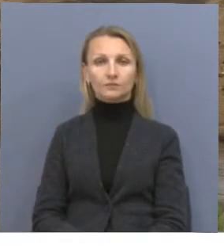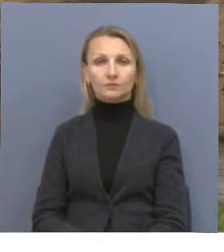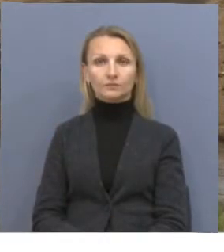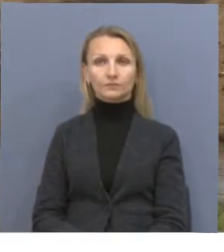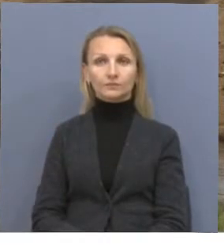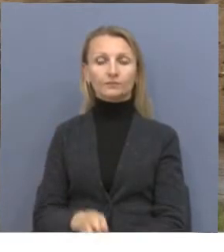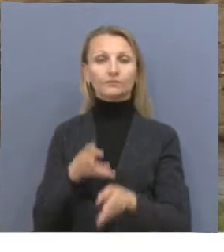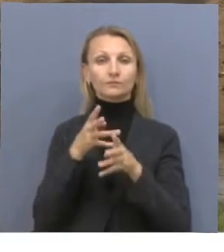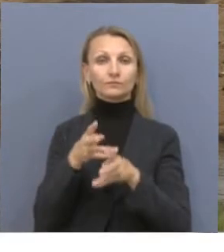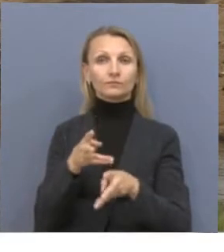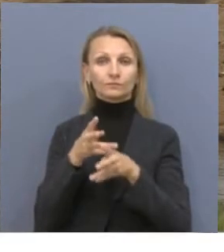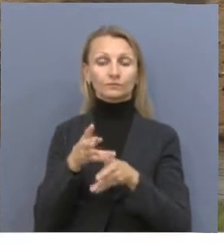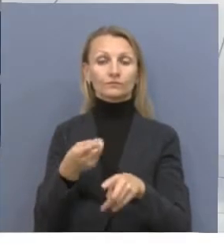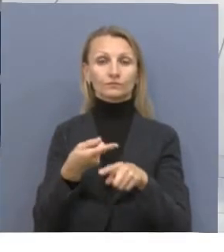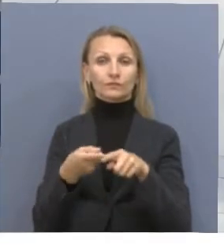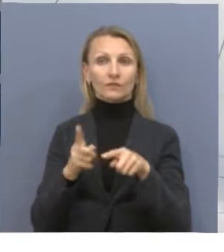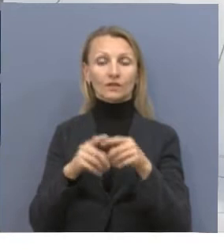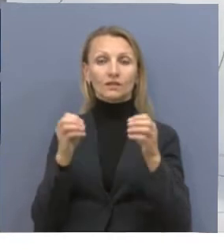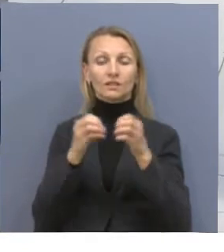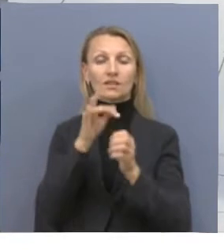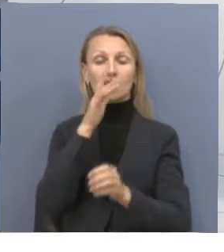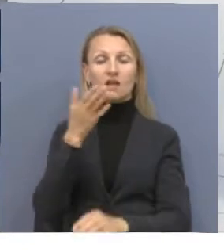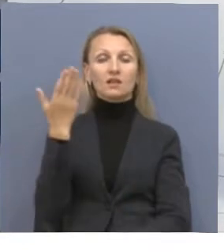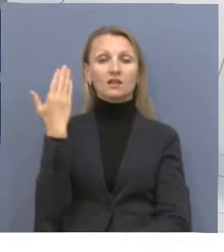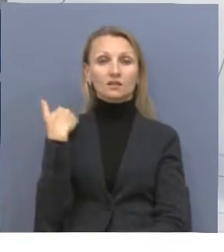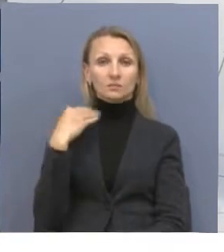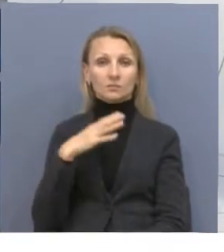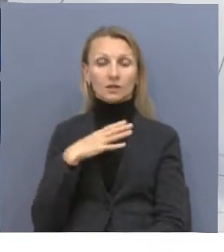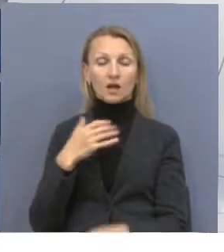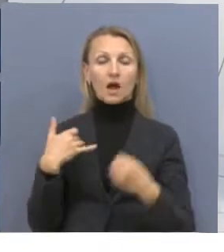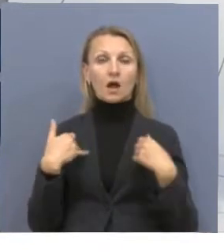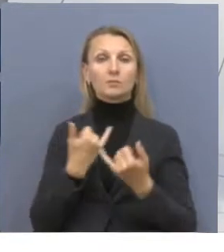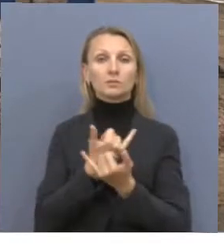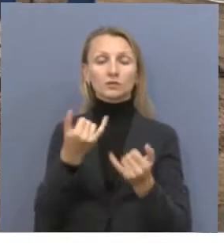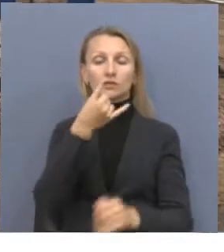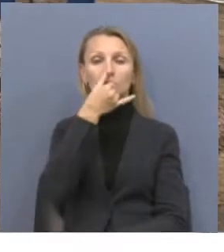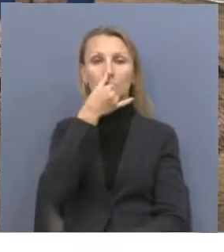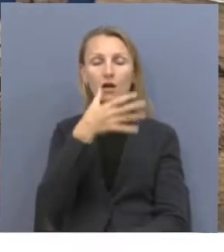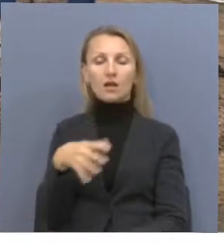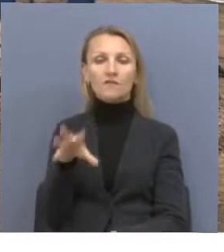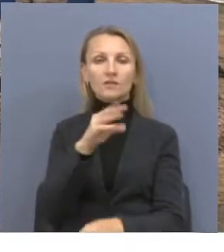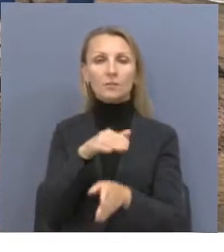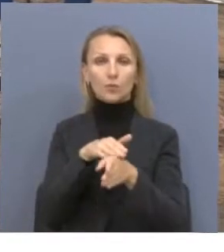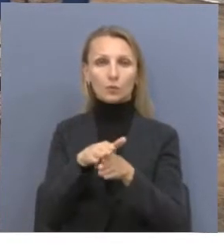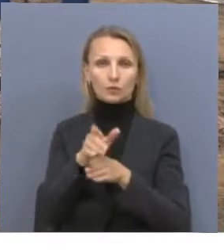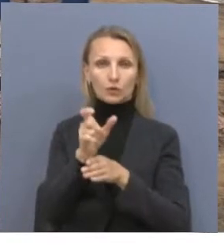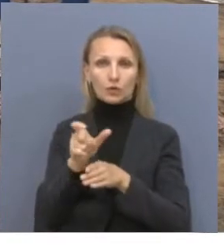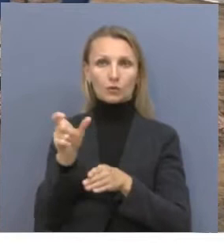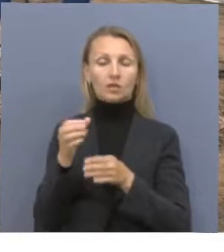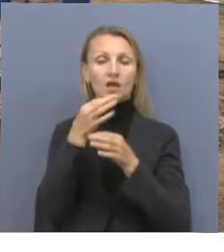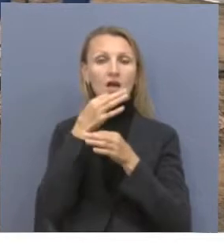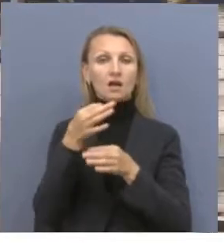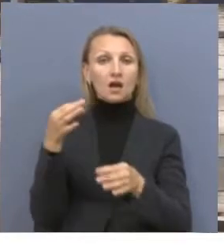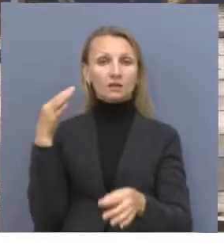Котельная, введенная в эксплуатацию 10 лет назад, не могла обеспечивать теплом весь жилой сектор районного центра. Ранее к системе